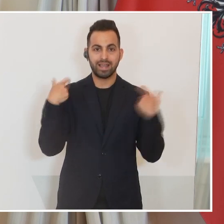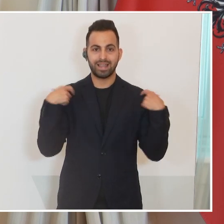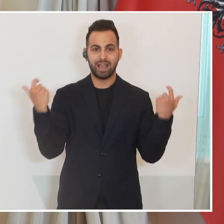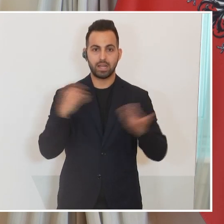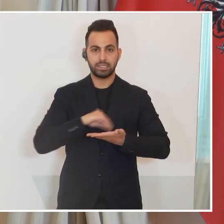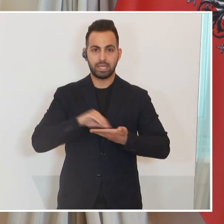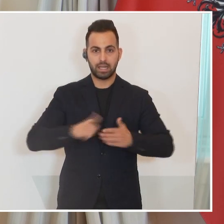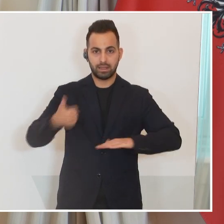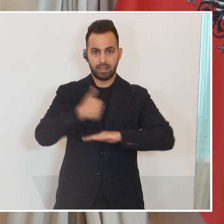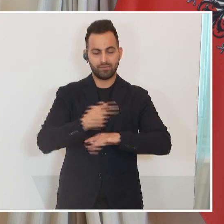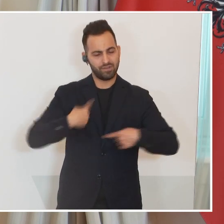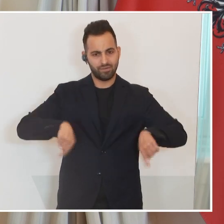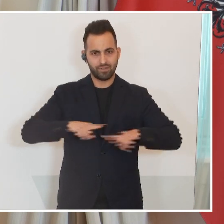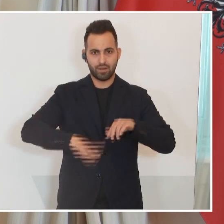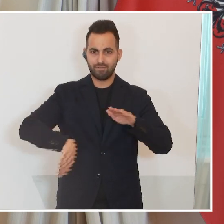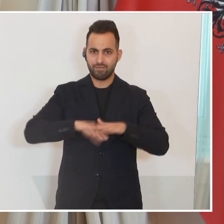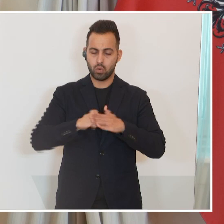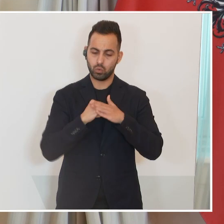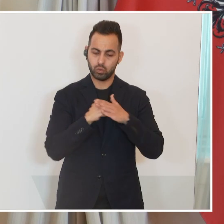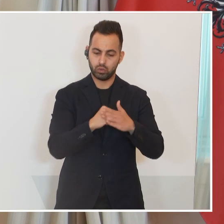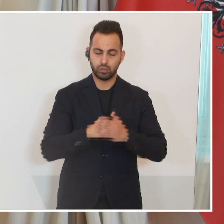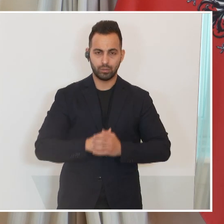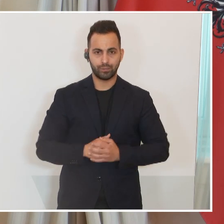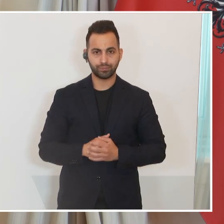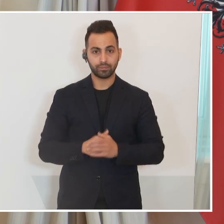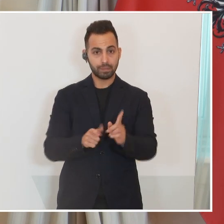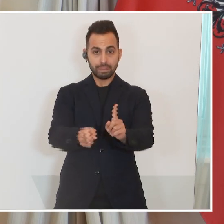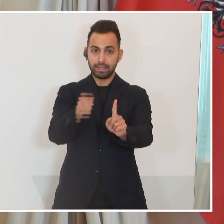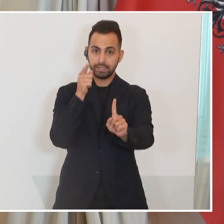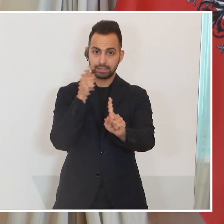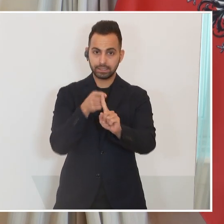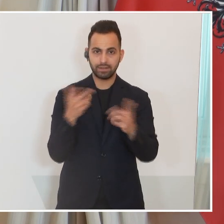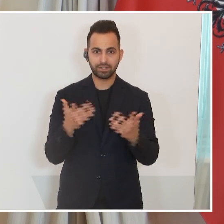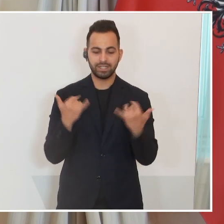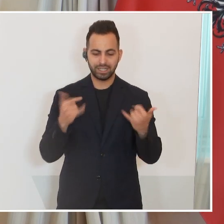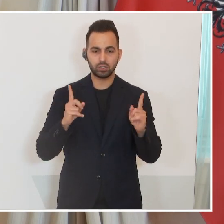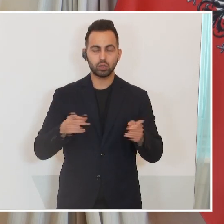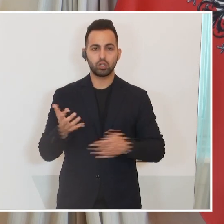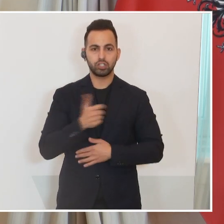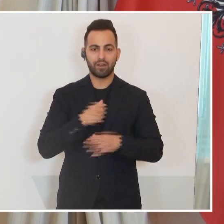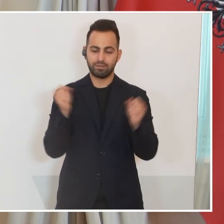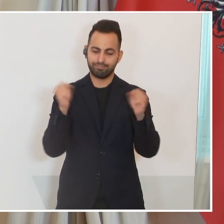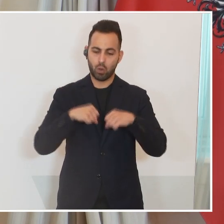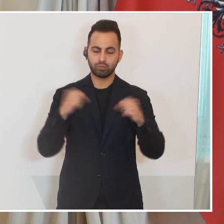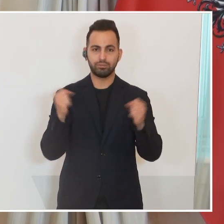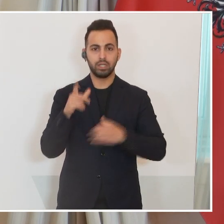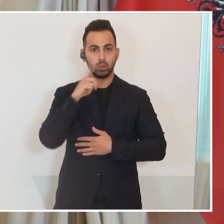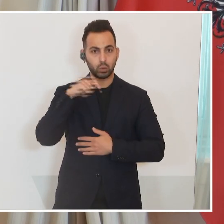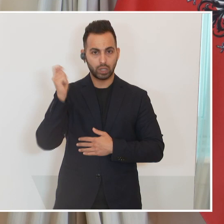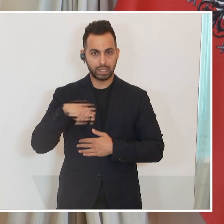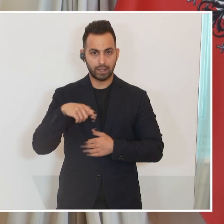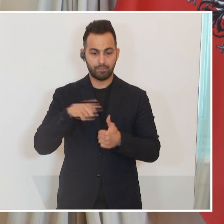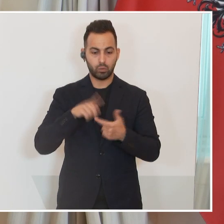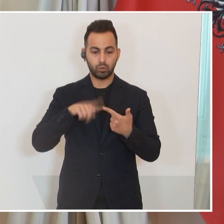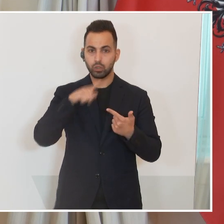vollumfänglich. Ziel ist es, dass es zu einer Art Agreement kommt zwischen der Ukraine und der